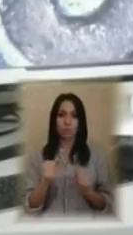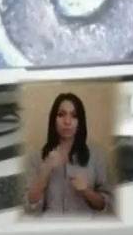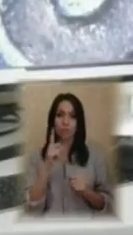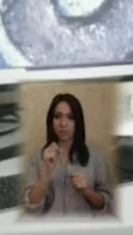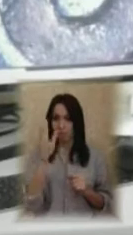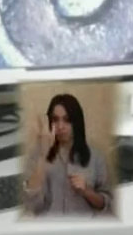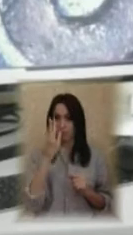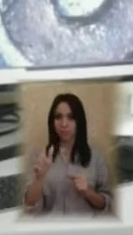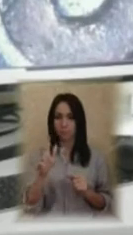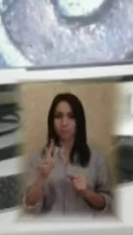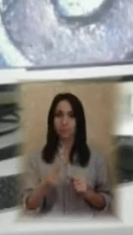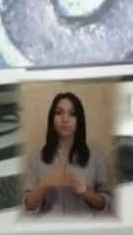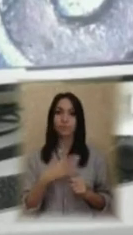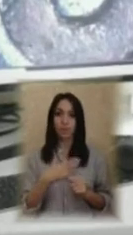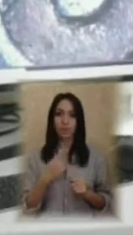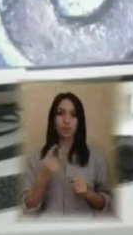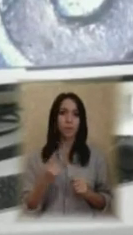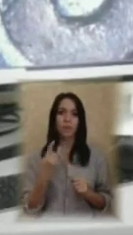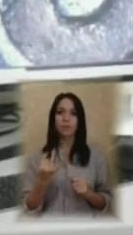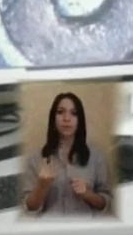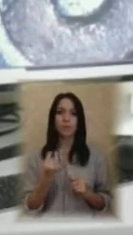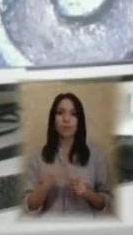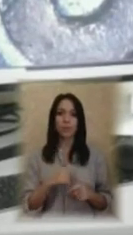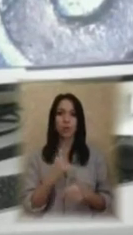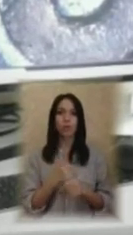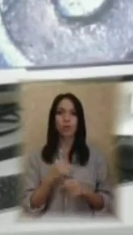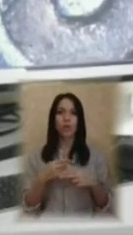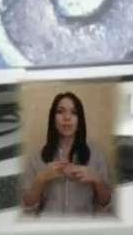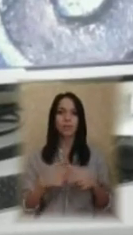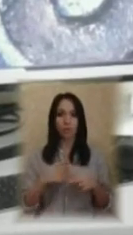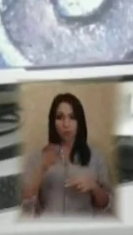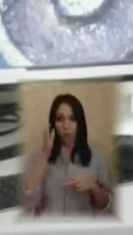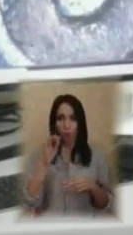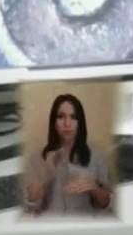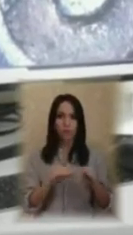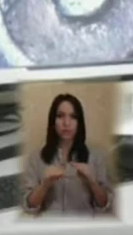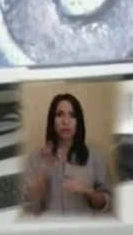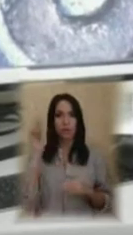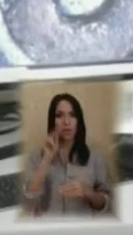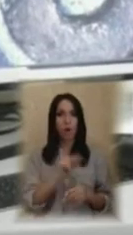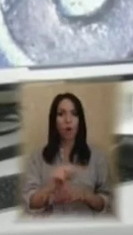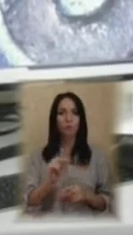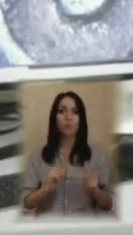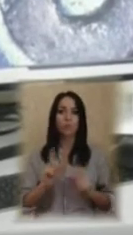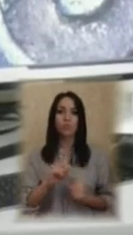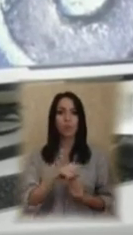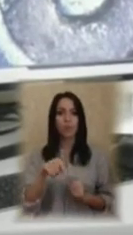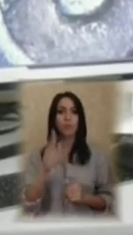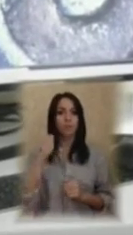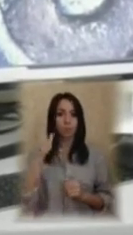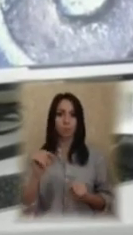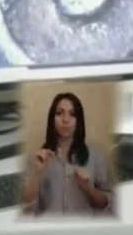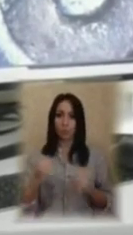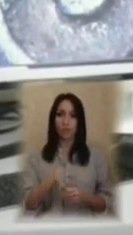Нас перш за все цікавить розробка технологій, тобто наукова складова. Навчити студентів, щоб вони в майбутньому продовжували ці